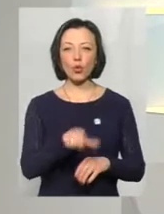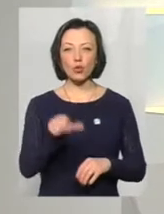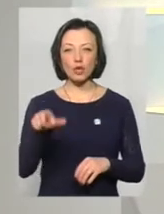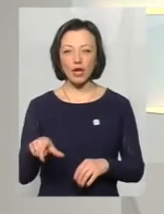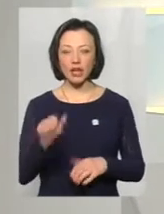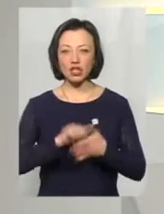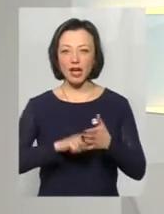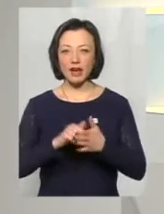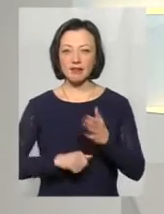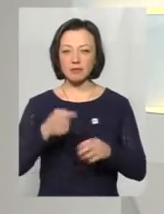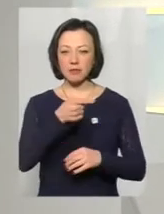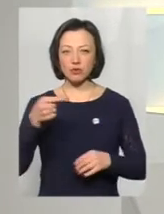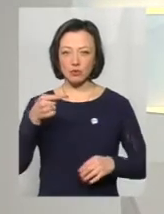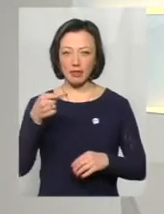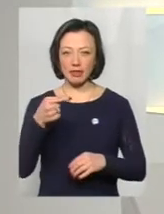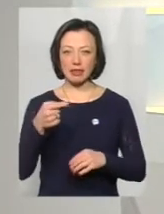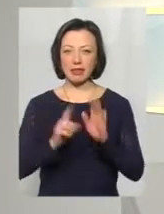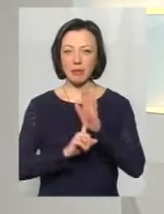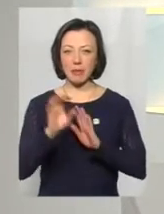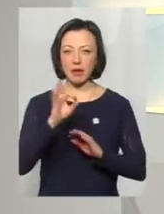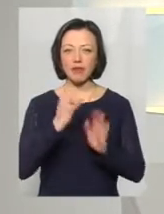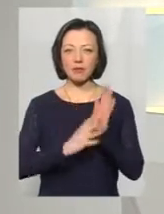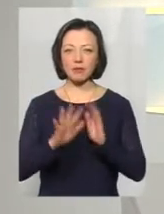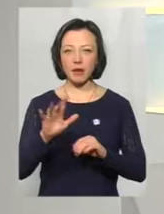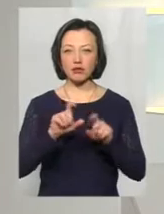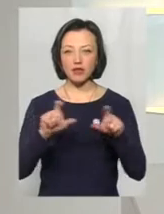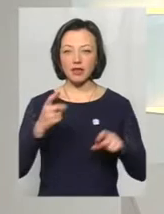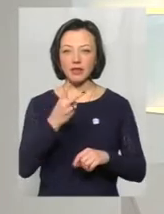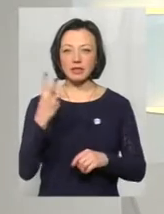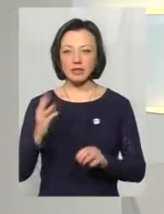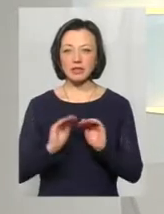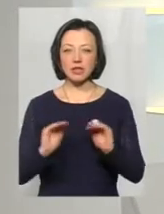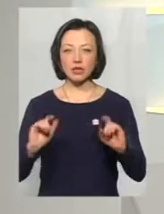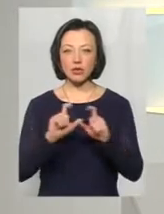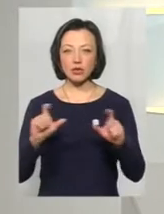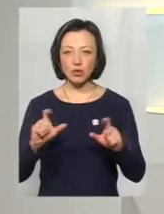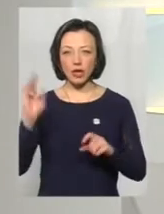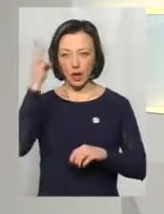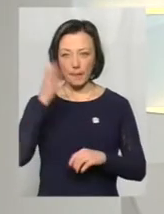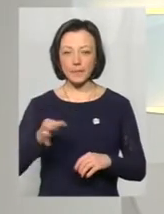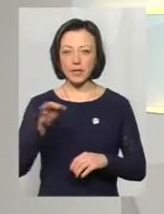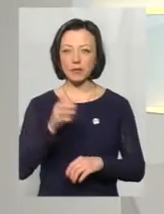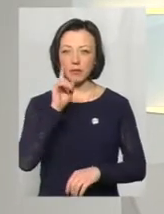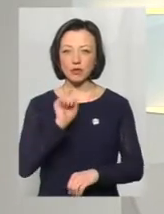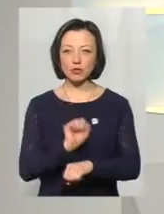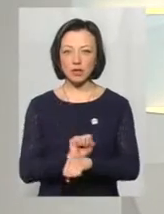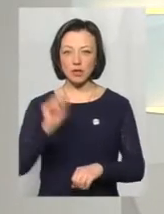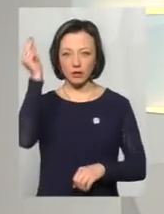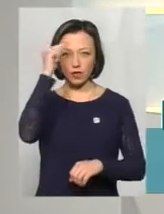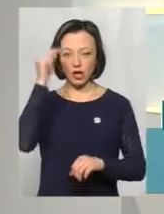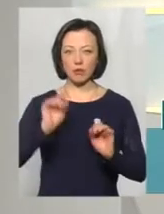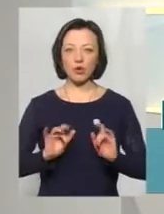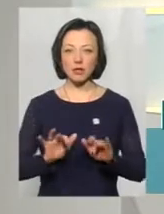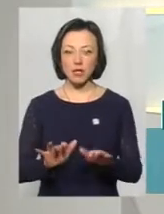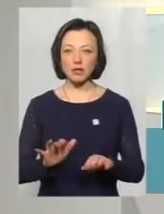Через низьку температуру повітря 95 шкіл та 23 дитячі садочки на Хмельниччині призупинили навчальний